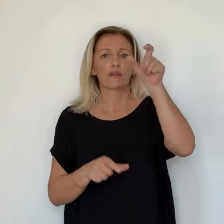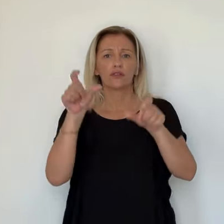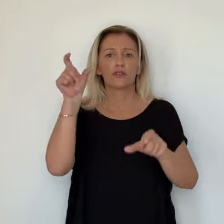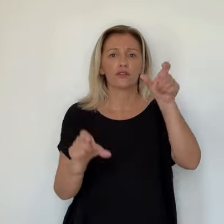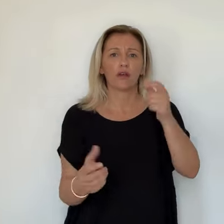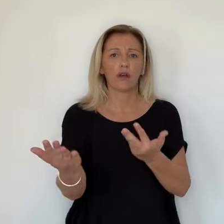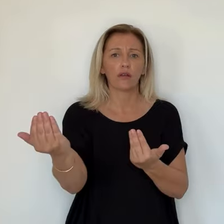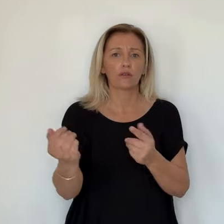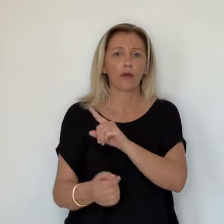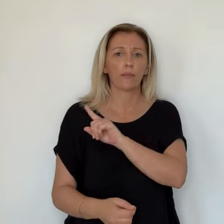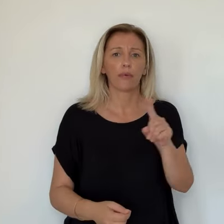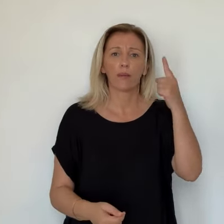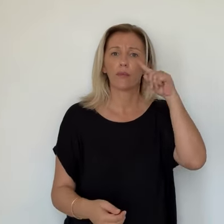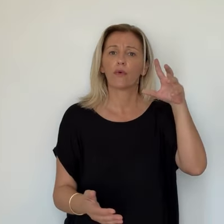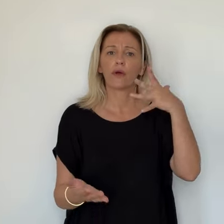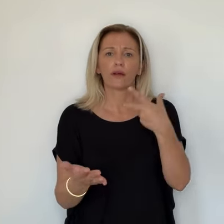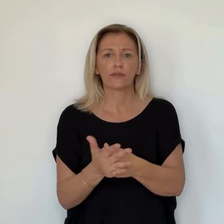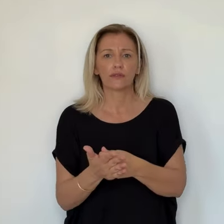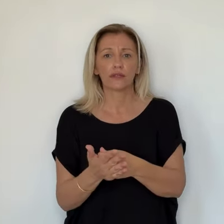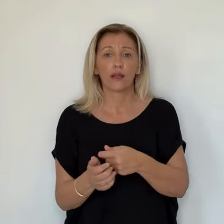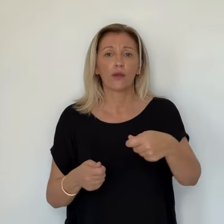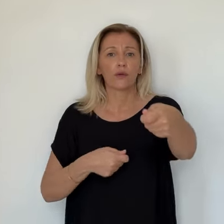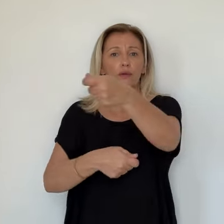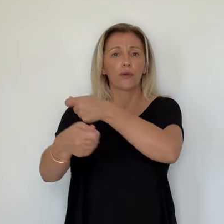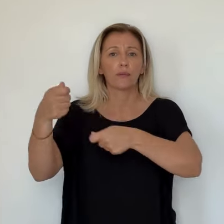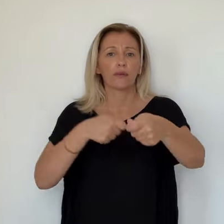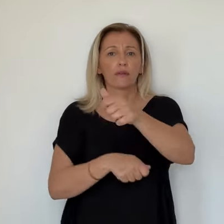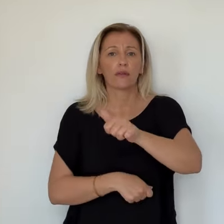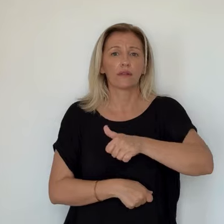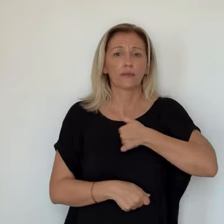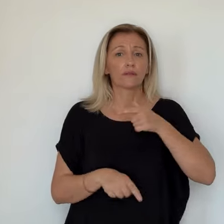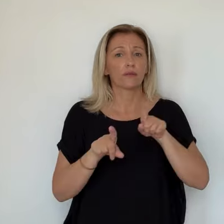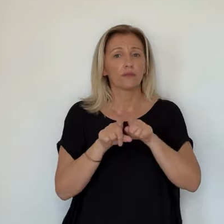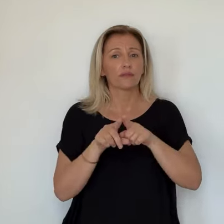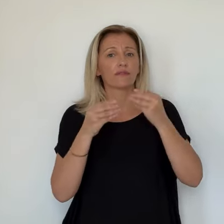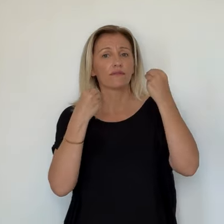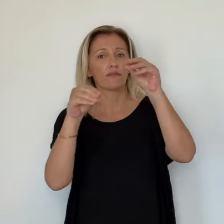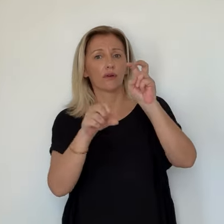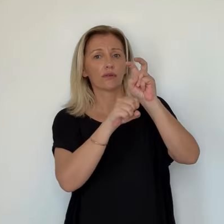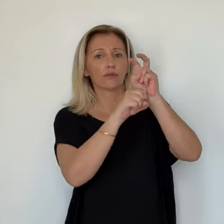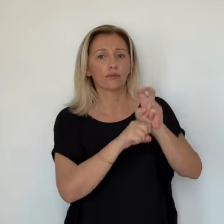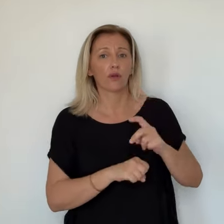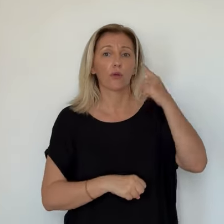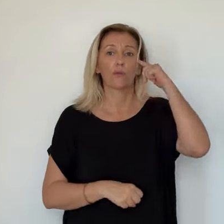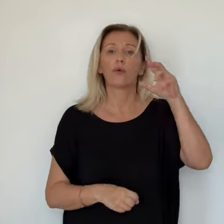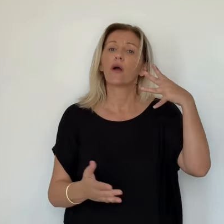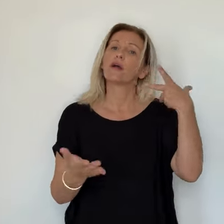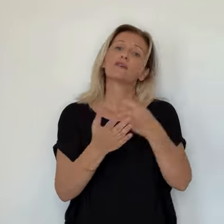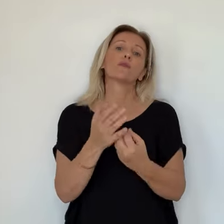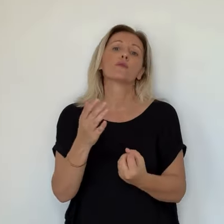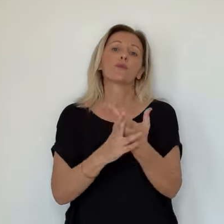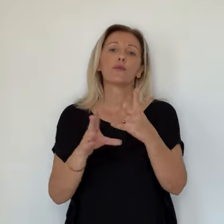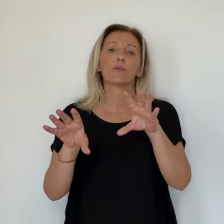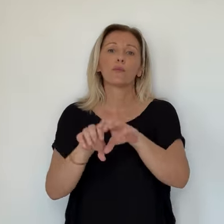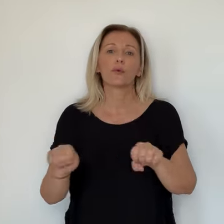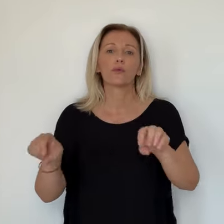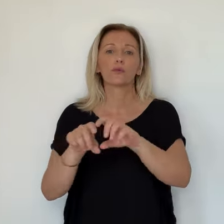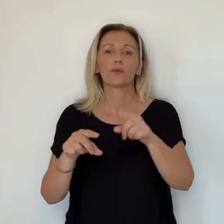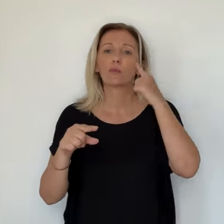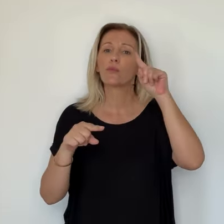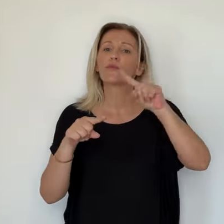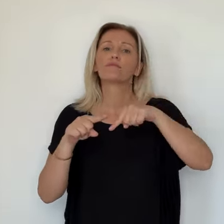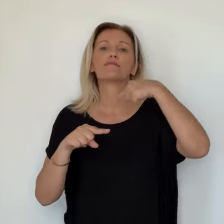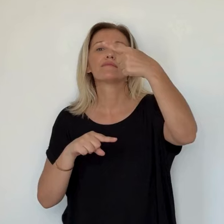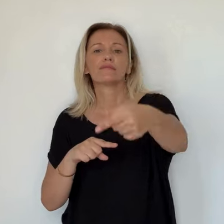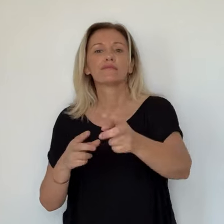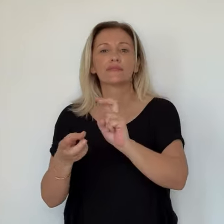Malgré des rues peu remplies à Bastia, une fréquentation en baisse. Le bilan des soldes est dans l'ensemble positif pour ce représentant des commerçants. Ça